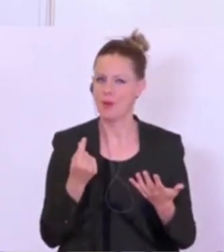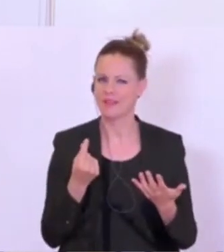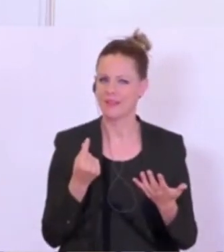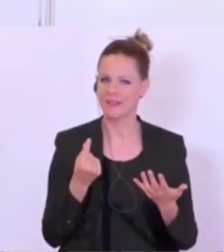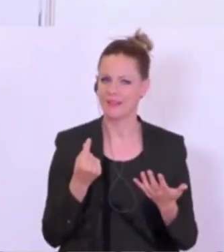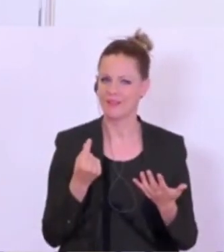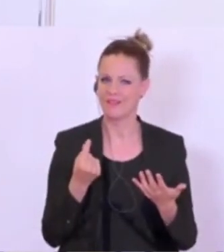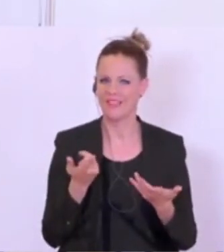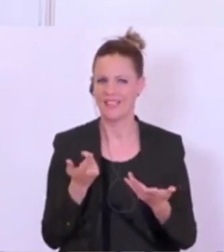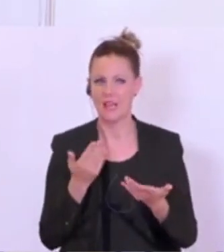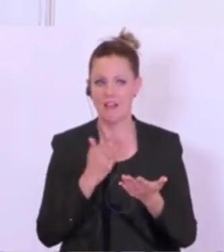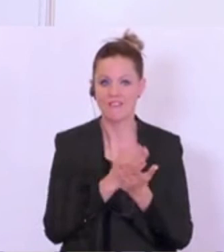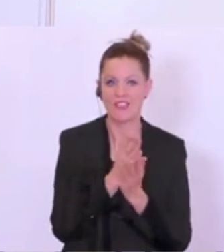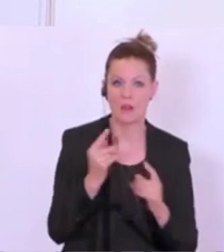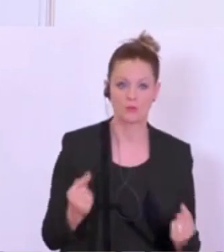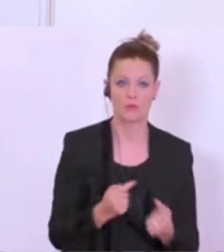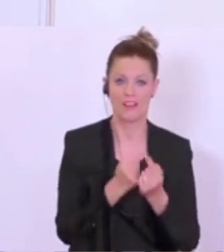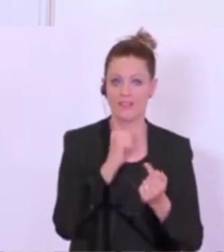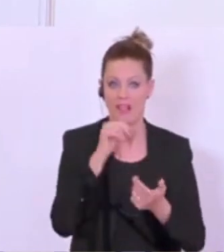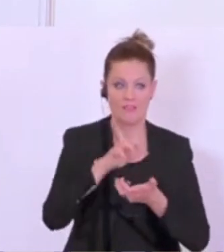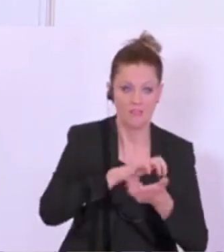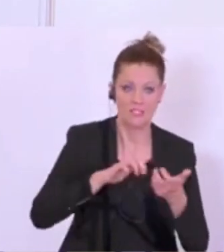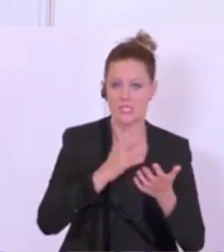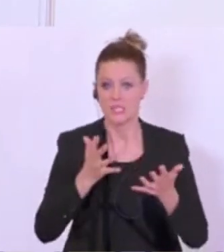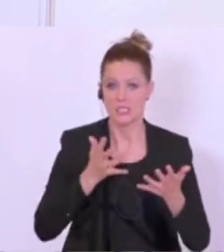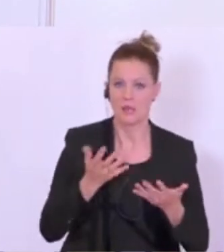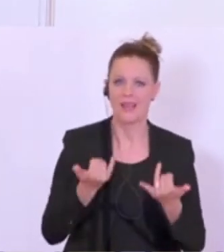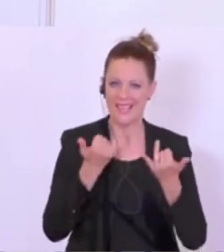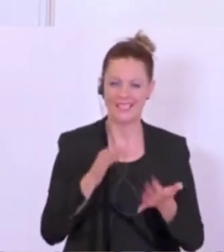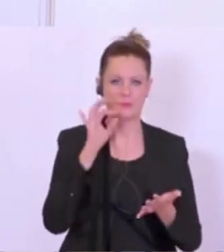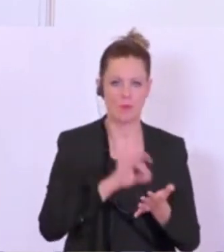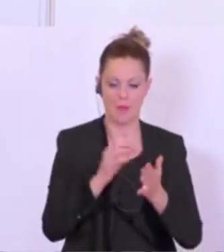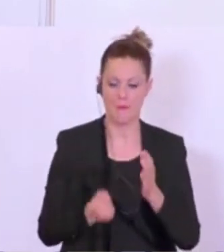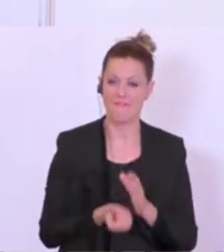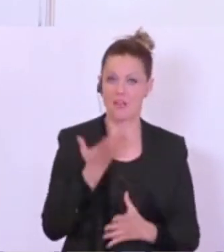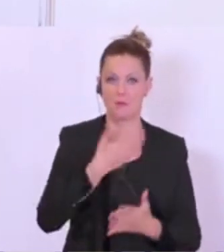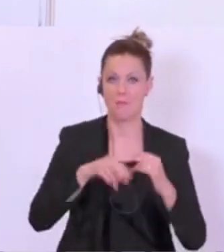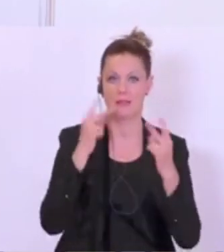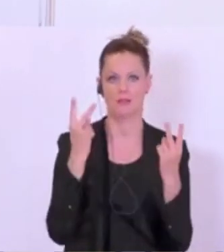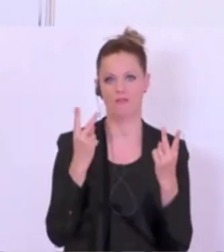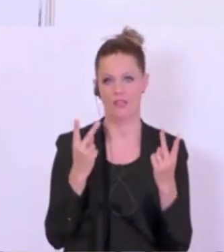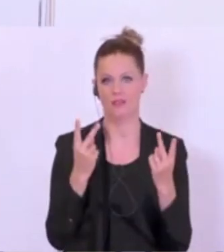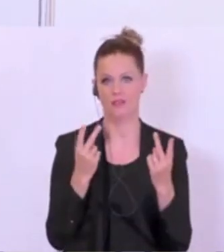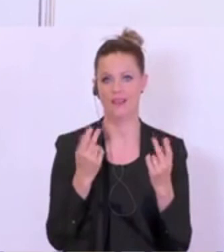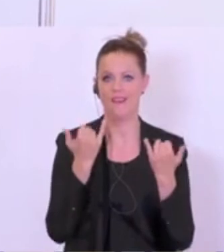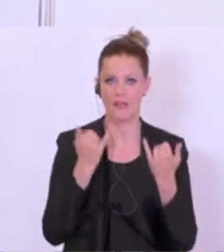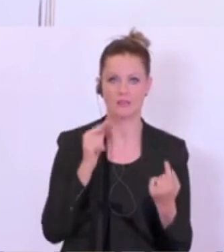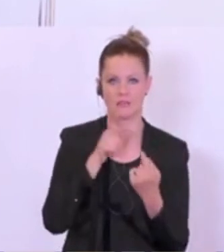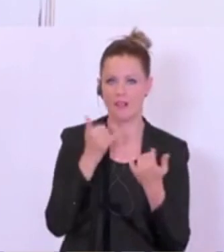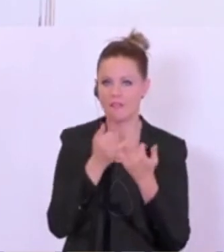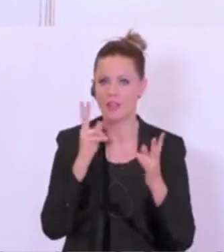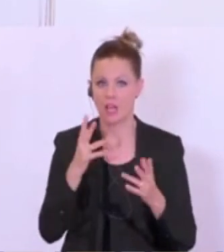ganz großen Verteilungskonflikte über eine Krisenfinanzierung zu haben. Im Moment, glaube ich, ist Wachstum der entscheidende Punkt. Und wie schaffen wir es,